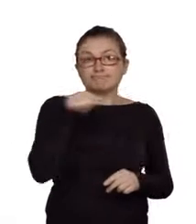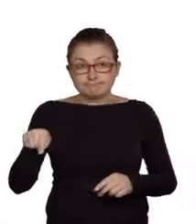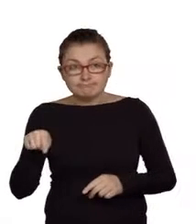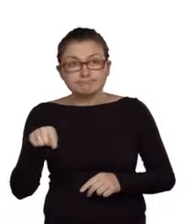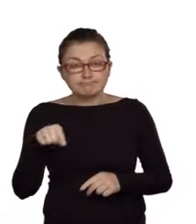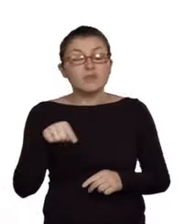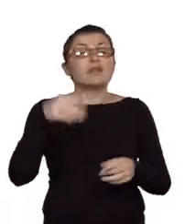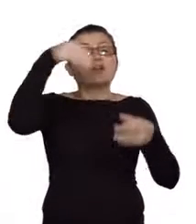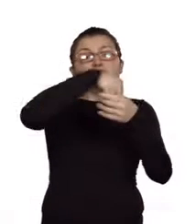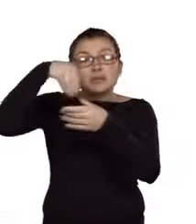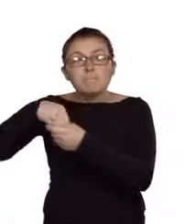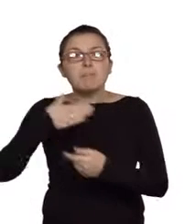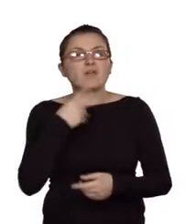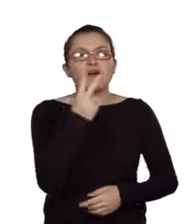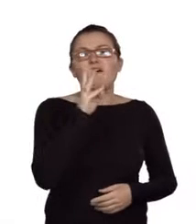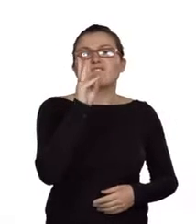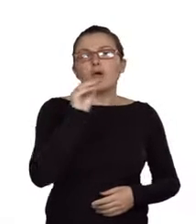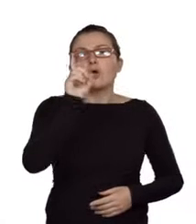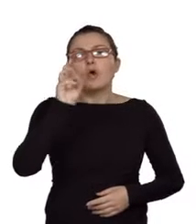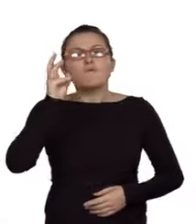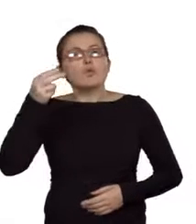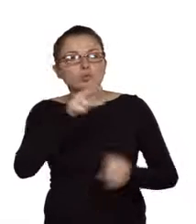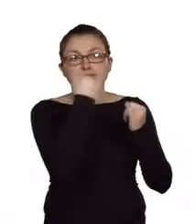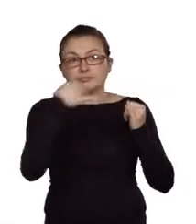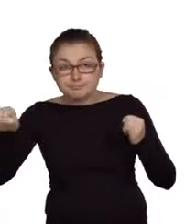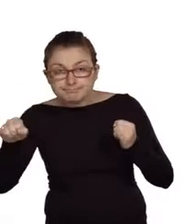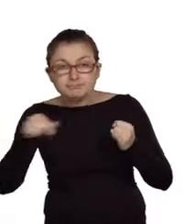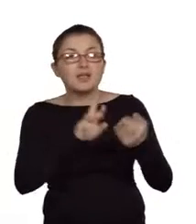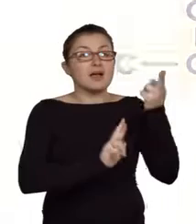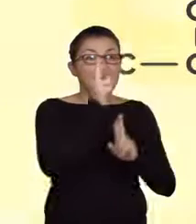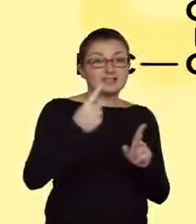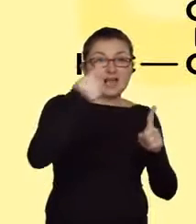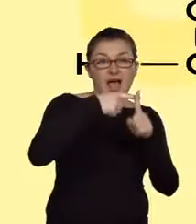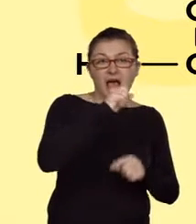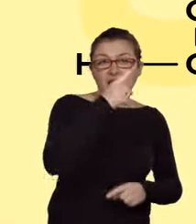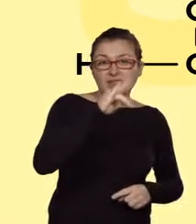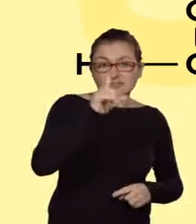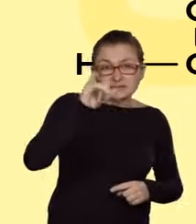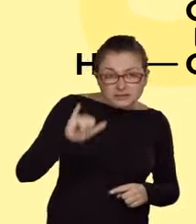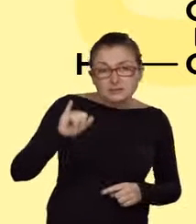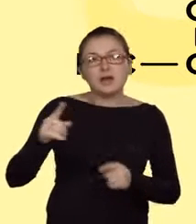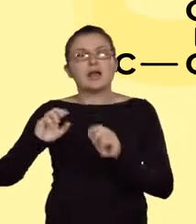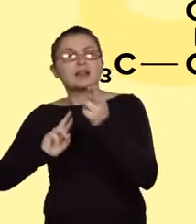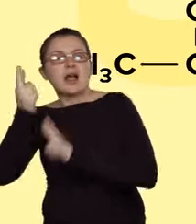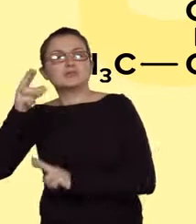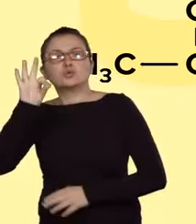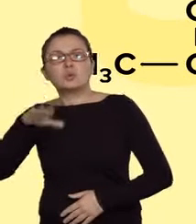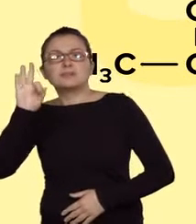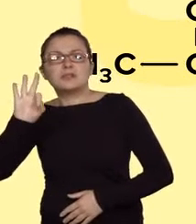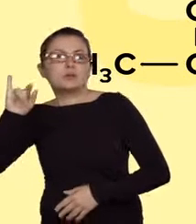reakcji addycji, a drugiej reakcji substytucji. Może warto w tym momencie zapisać do równania reakcji.